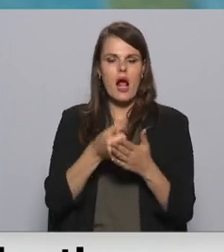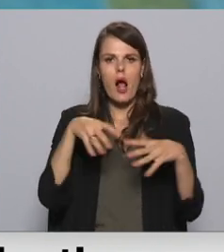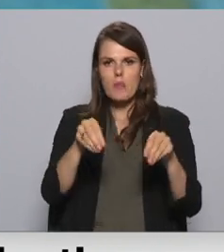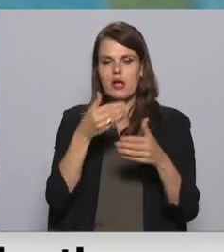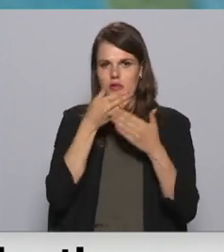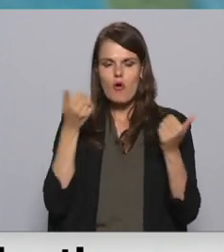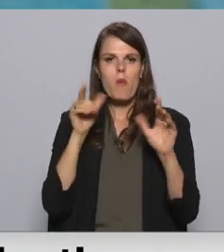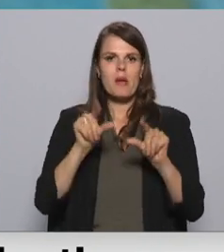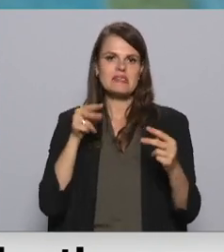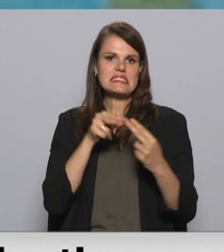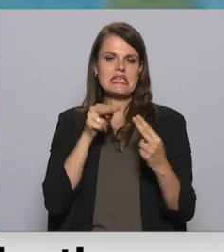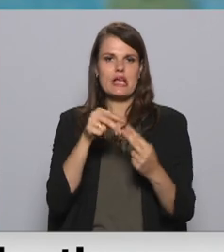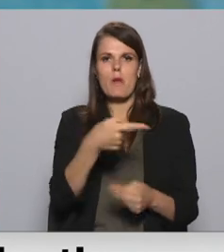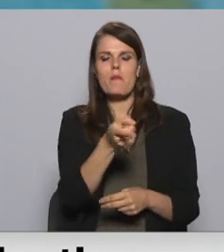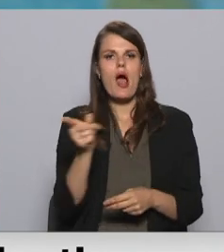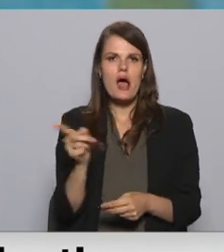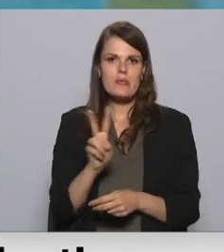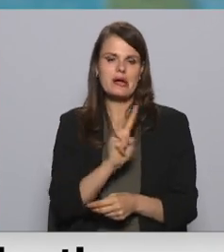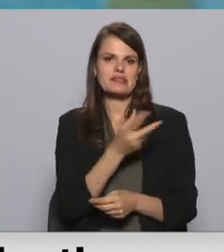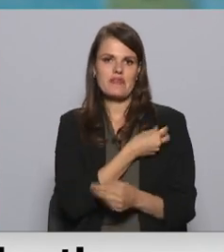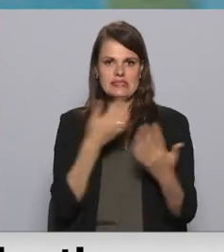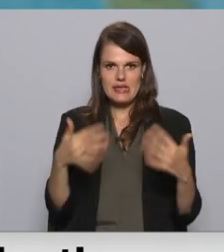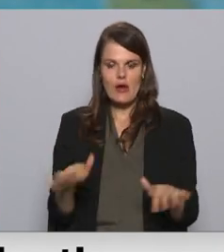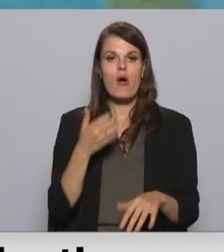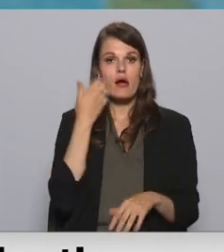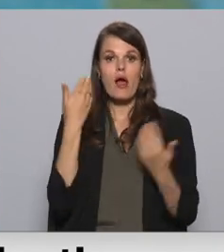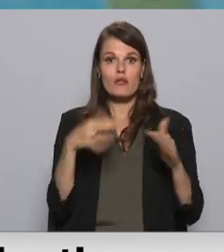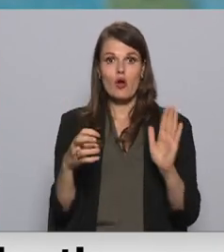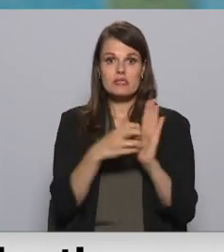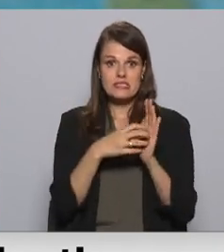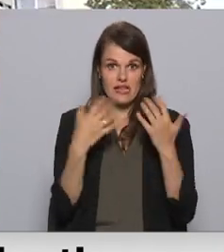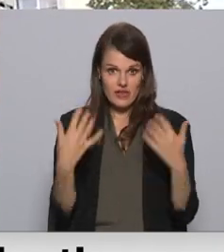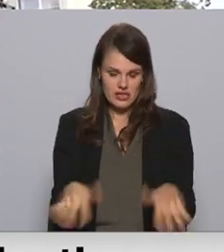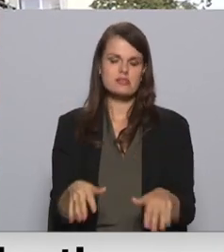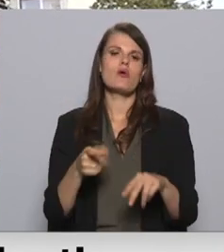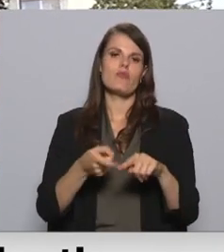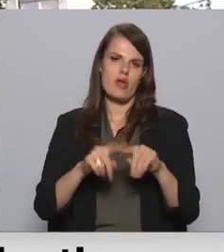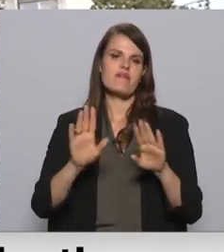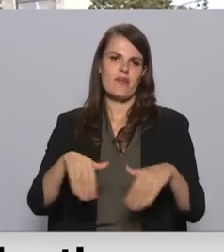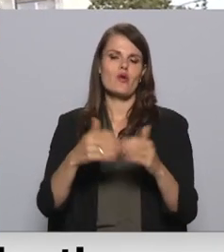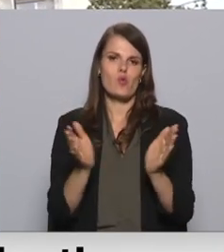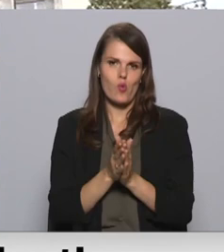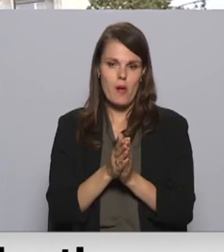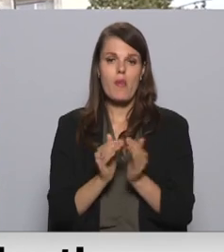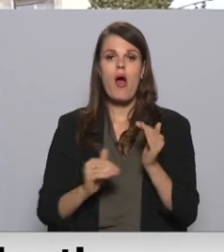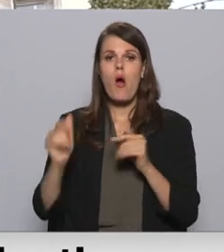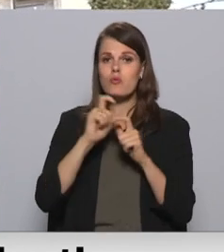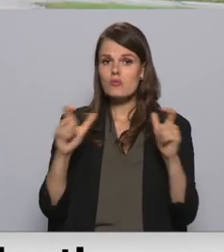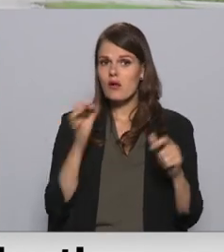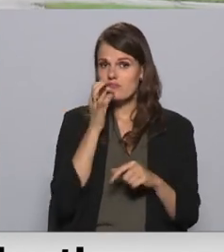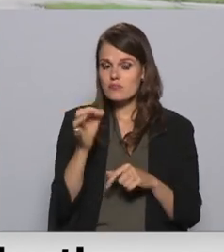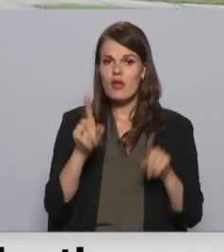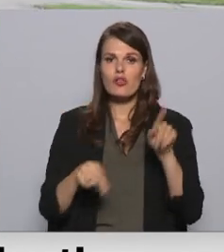iespējas maz saskārsmi ar citiem studējošiem līdz brīdim, kamēr viņiem pabeigstē šis vakcinācijas kursus. Augstskolās vēl arī piebilst daļa